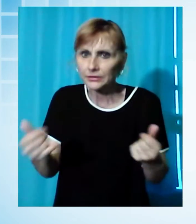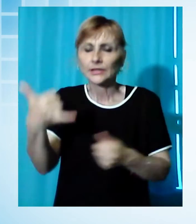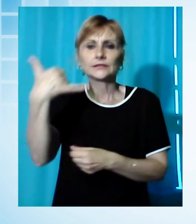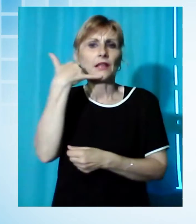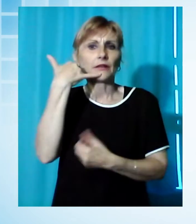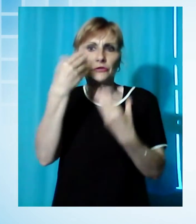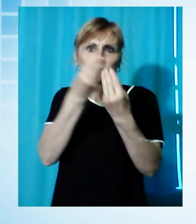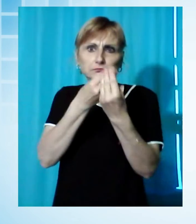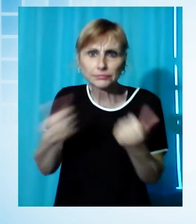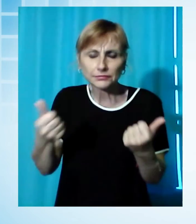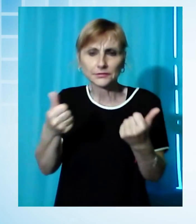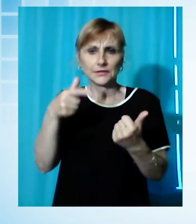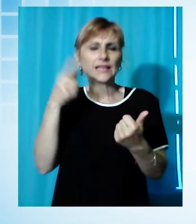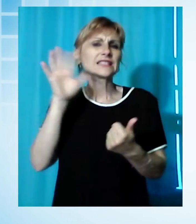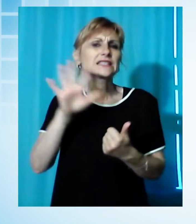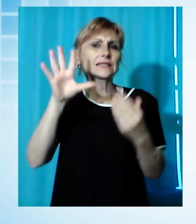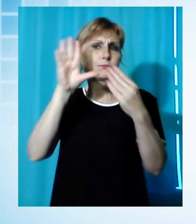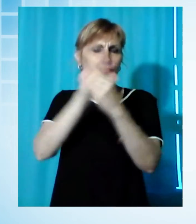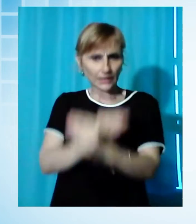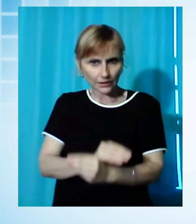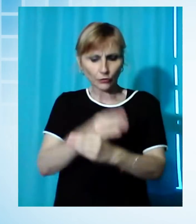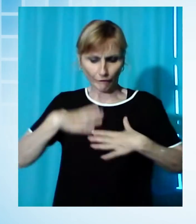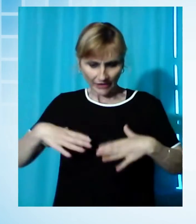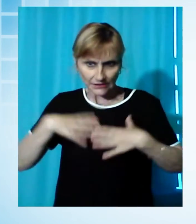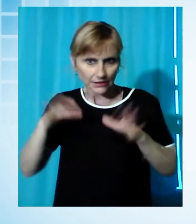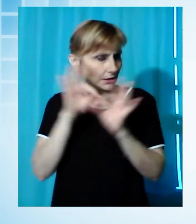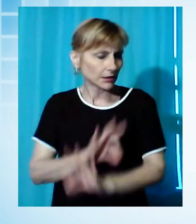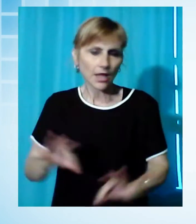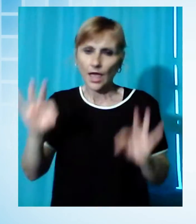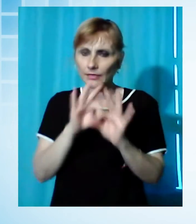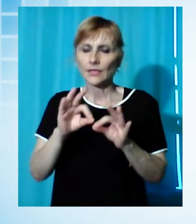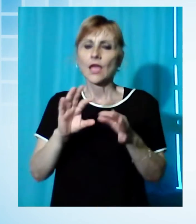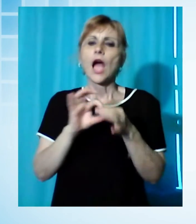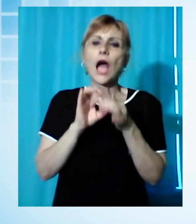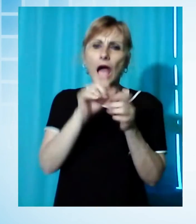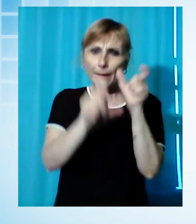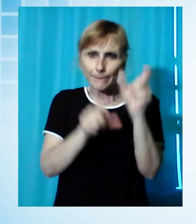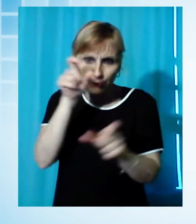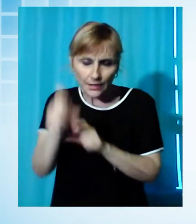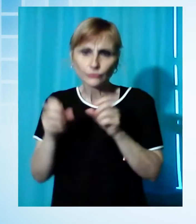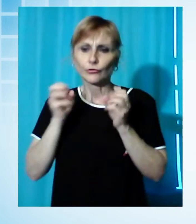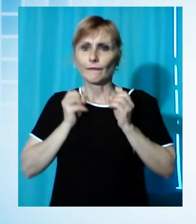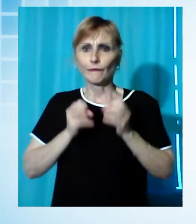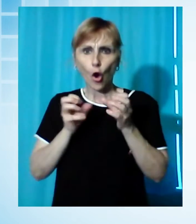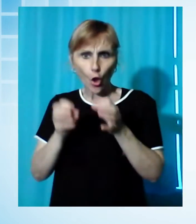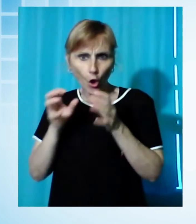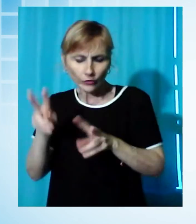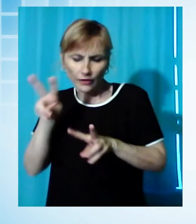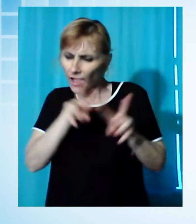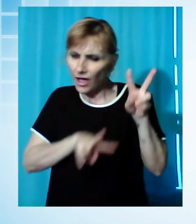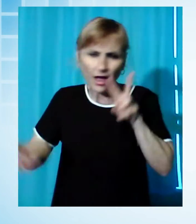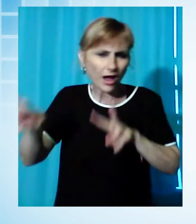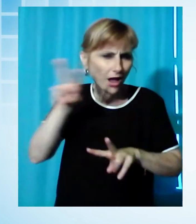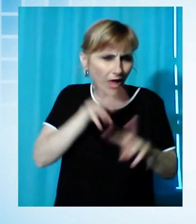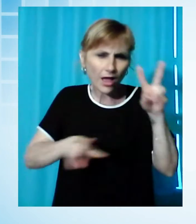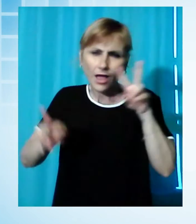suoi vestiti. Amici e volontari assieme ai Vigili del Fuoco e ai Carabinieri hanno passato al setaccio tutti i fossi della zona, dalla